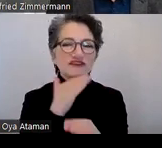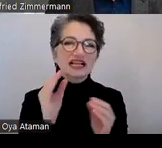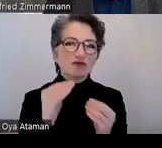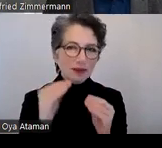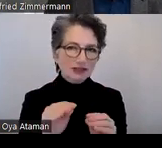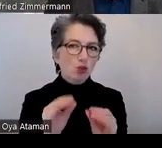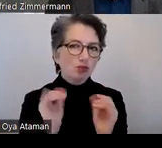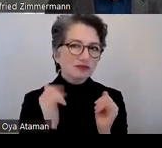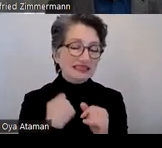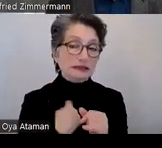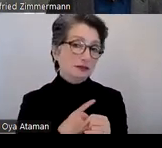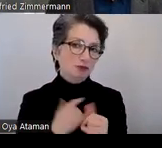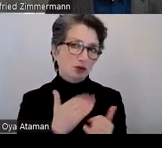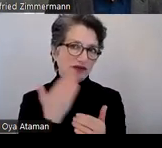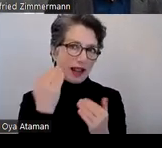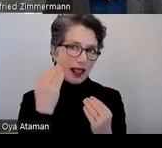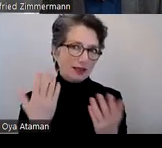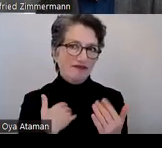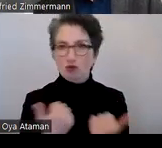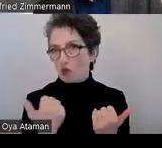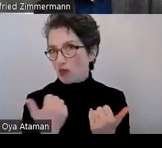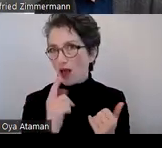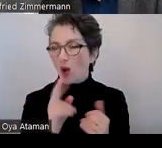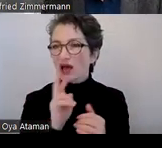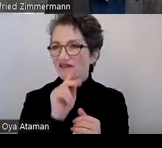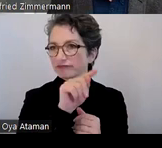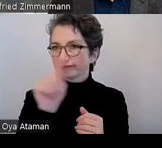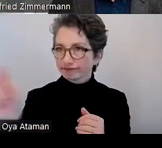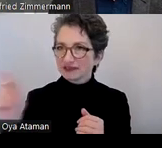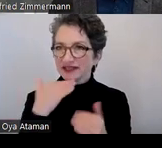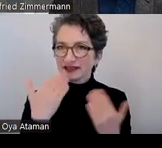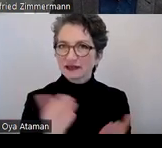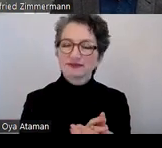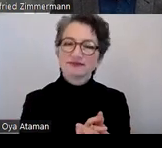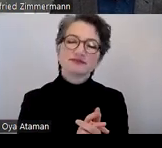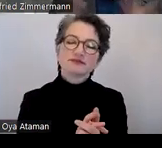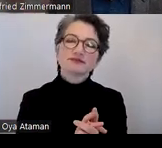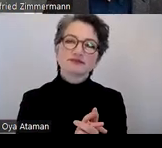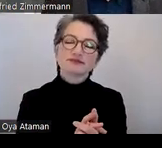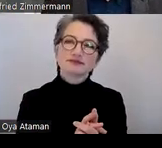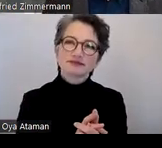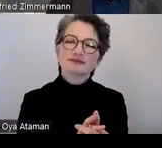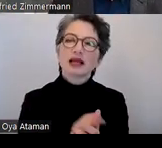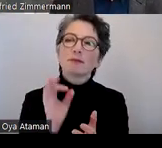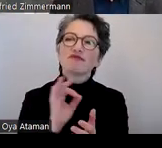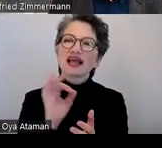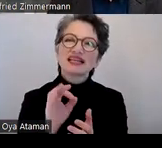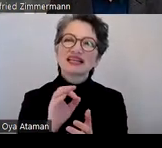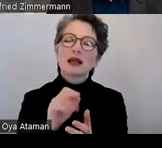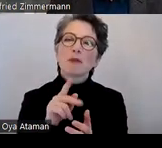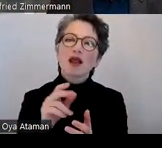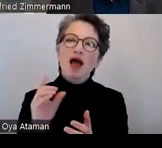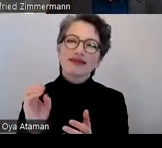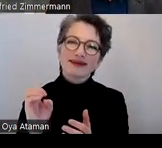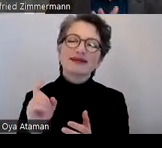habe auch selber viel gelernt heute ich fand das richtig toll auch bei den Referenten vielen Dank bei der Pfennigparade die uns hier gehostet